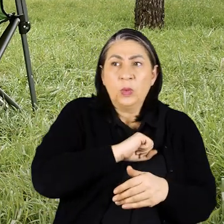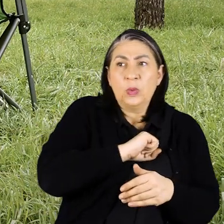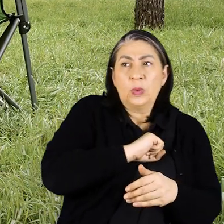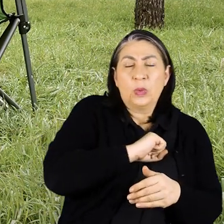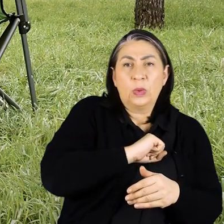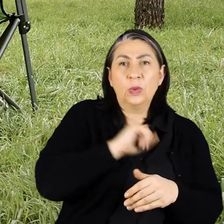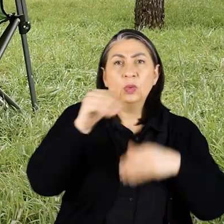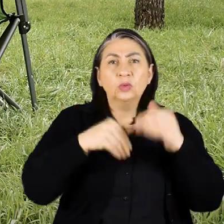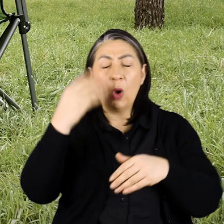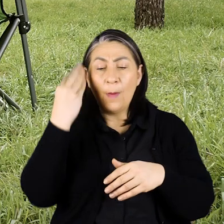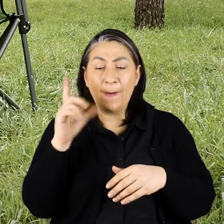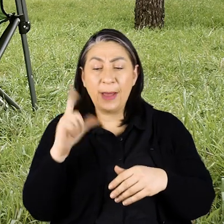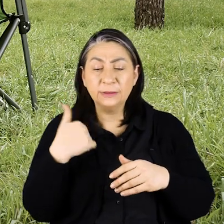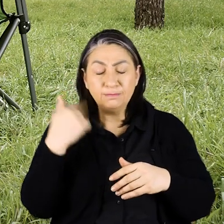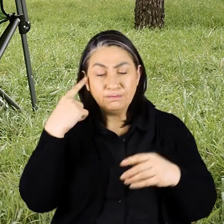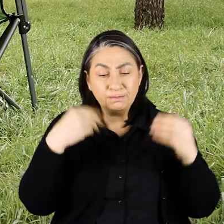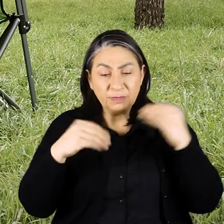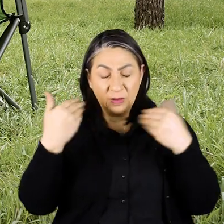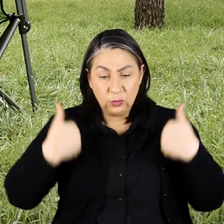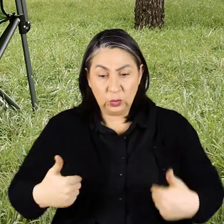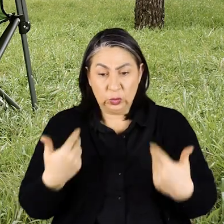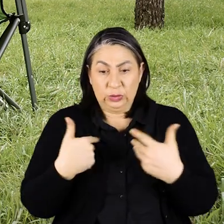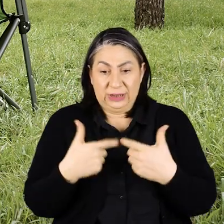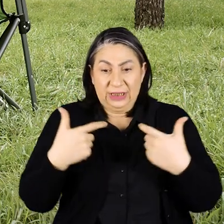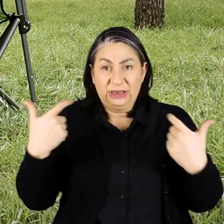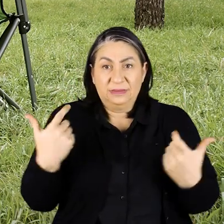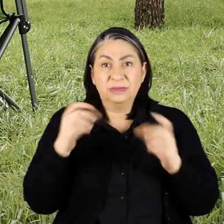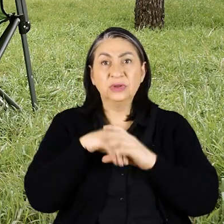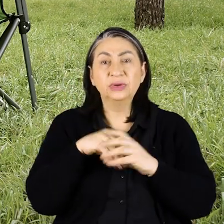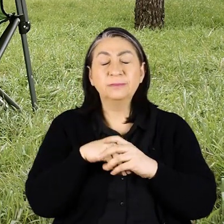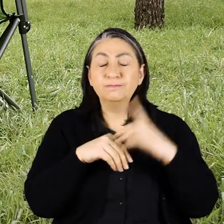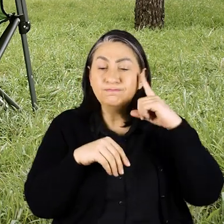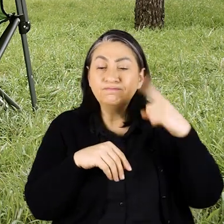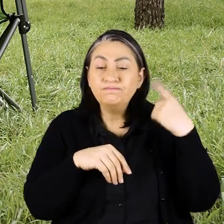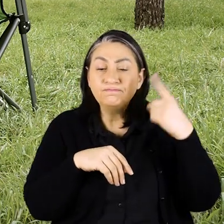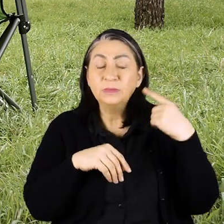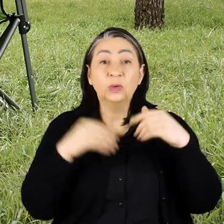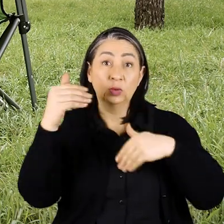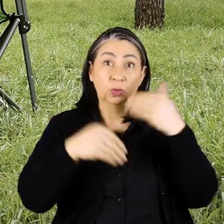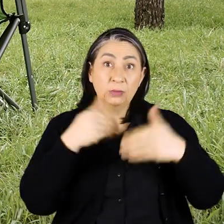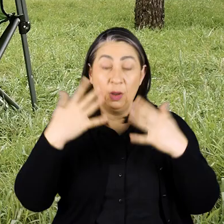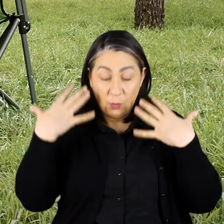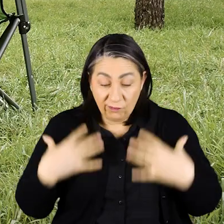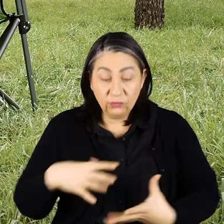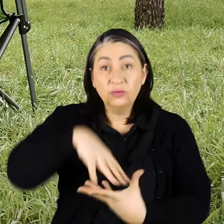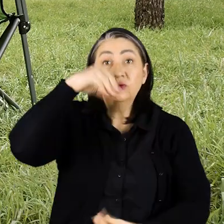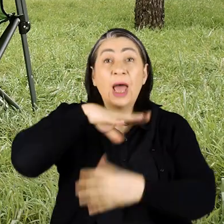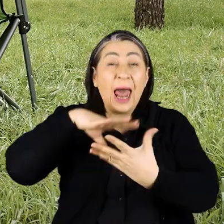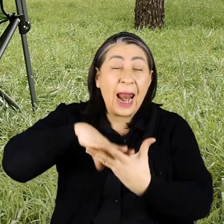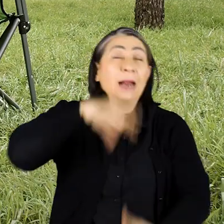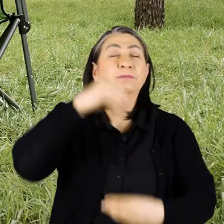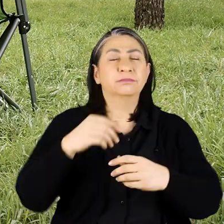E yüzmeyi de öğrenmem gerekiyordu bu fiziksel olarak gelişimimizi tamamlamamız için sağlamamız için Yüzme çünkü tüm kasları aynı